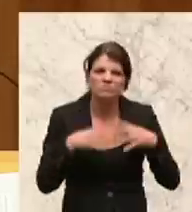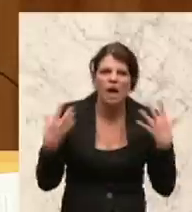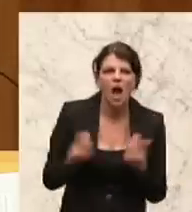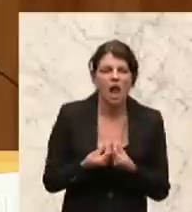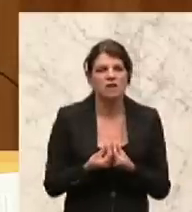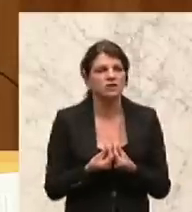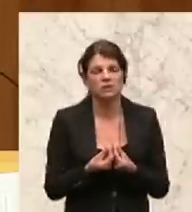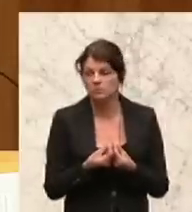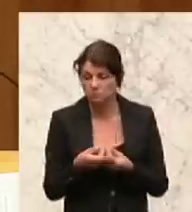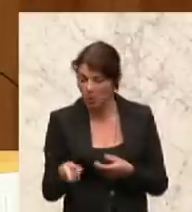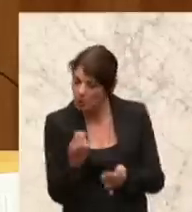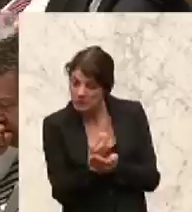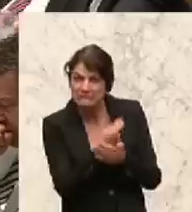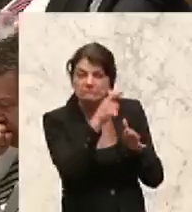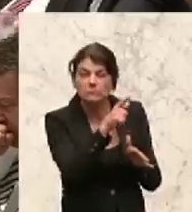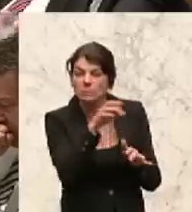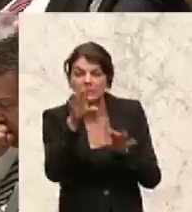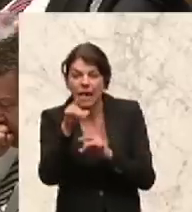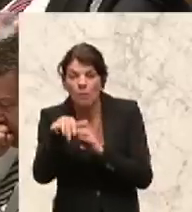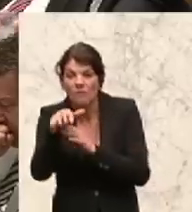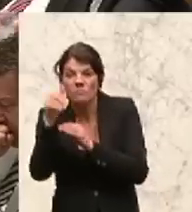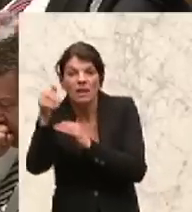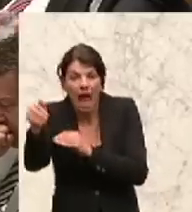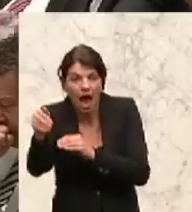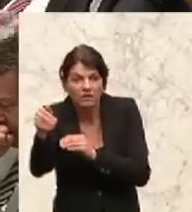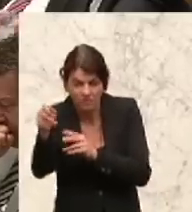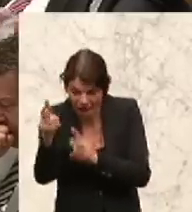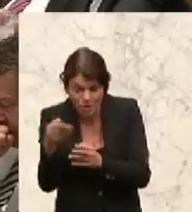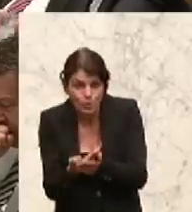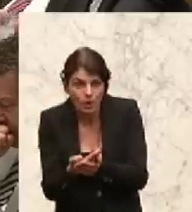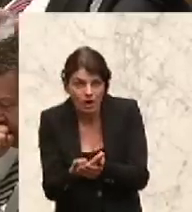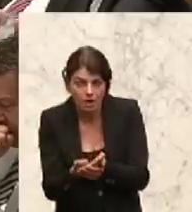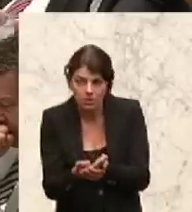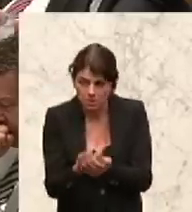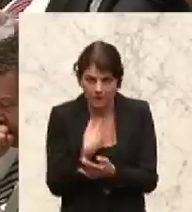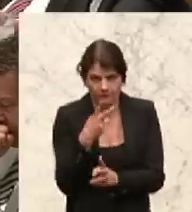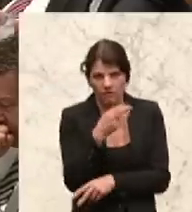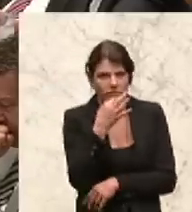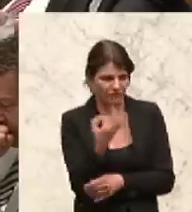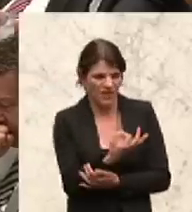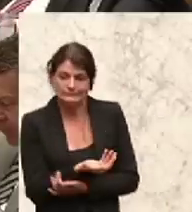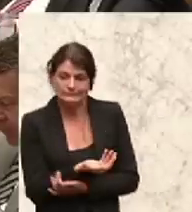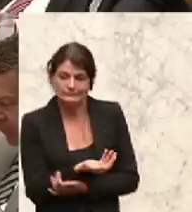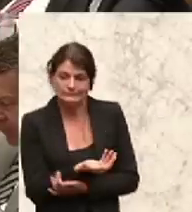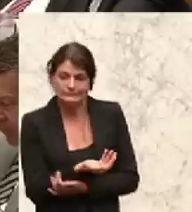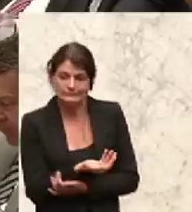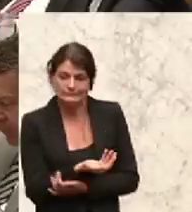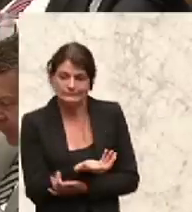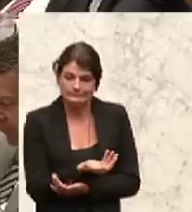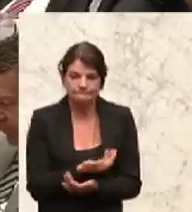bis 10,5 Milliarden zu liegen käme, stellt sich schon die Frage der